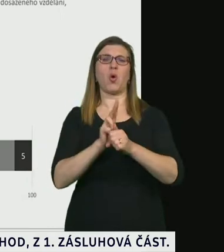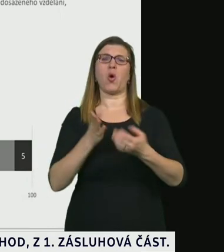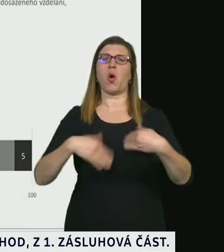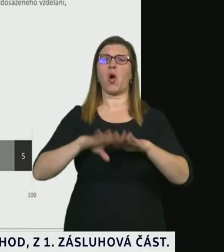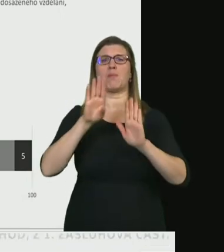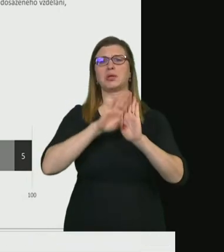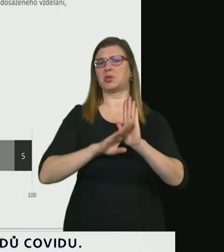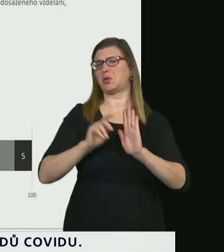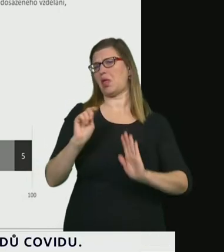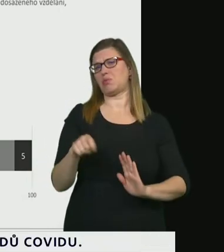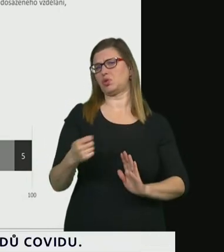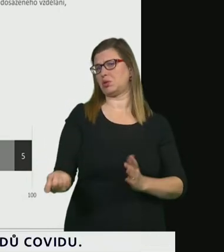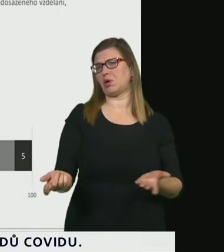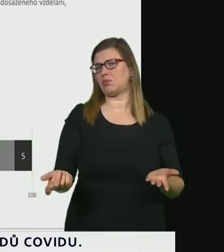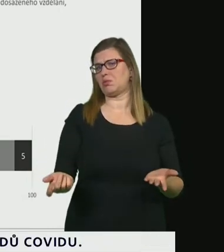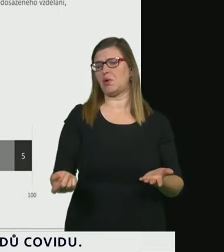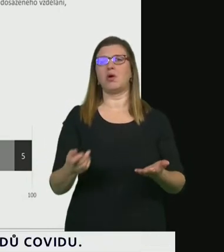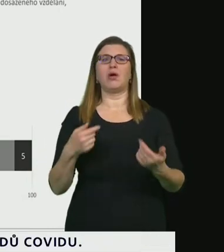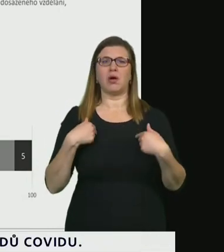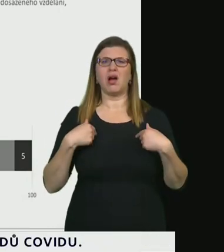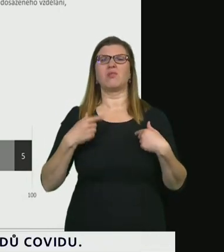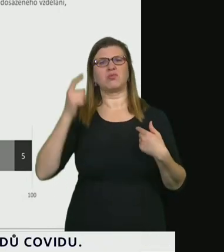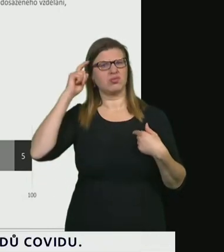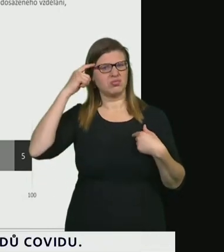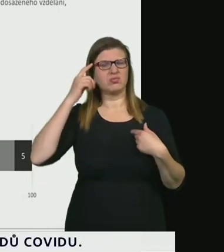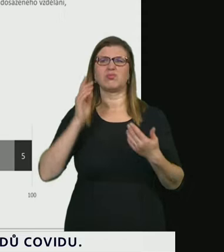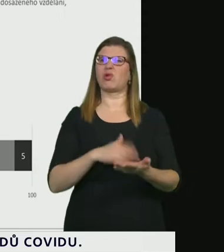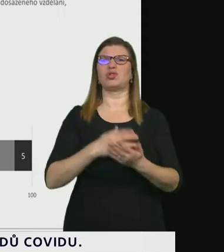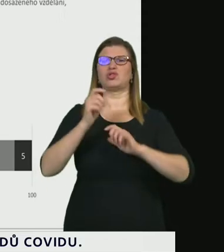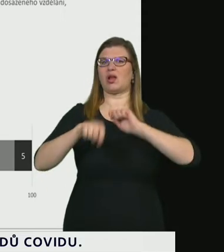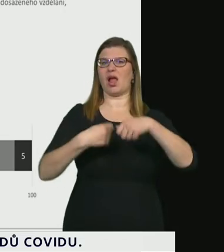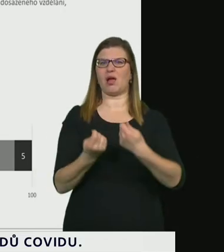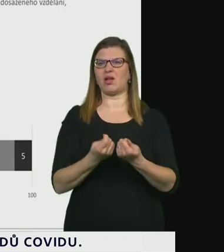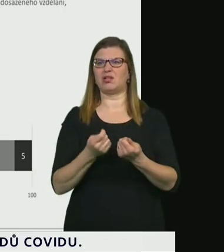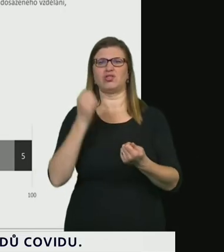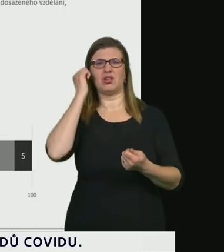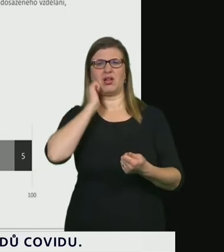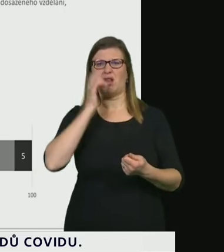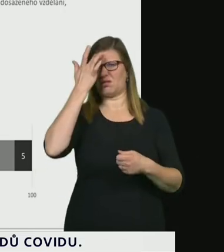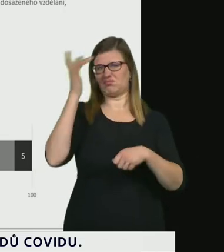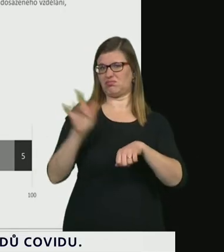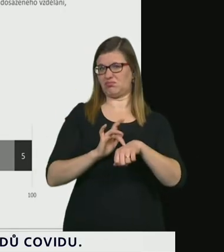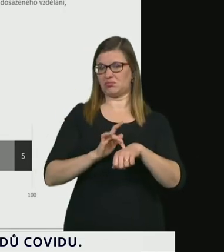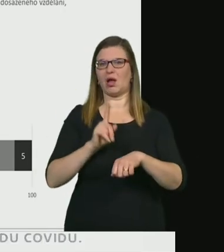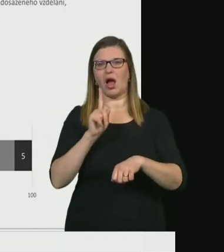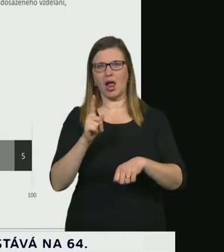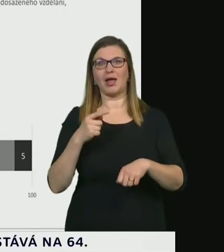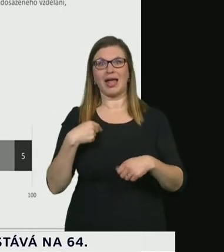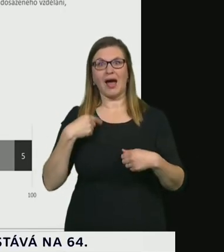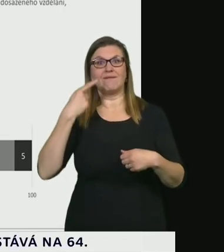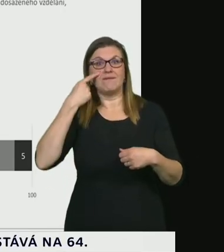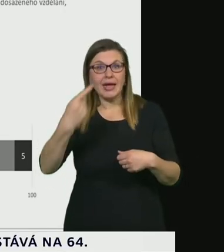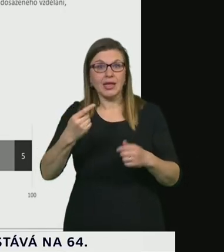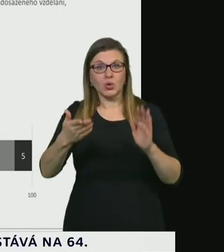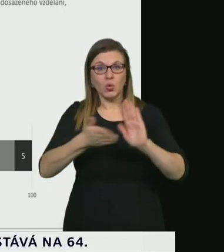zamýšlet nad tím, pro koho to vlastně děláme. My to děláme pro více než 70% osob v této